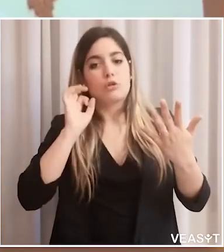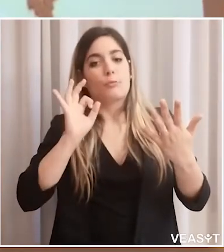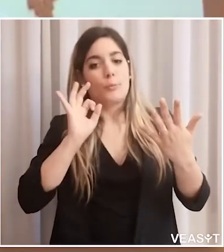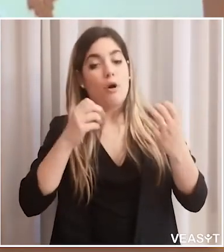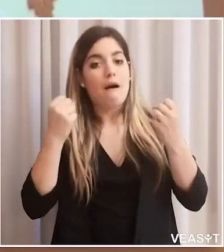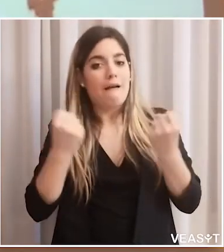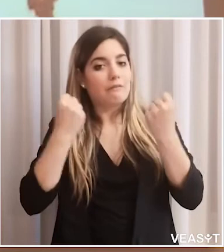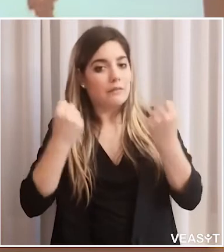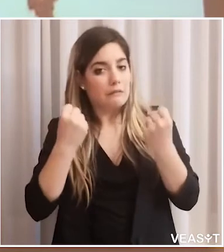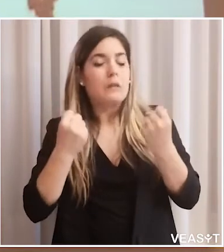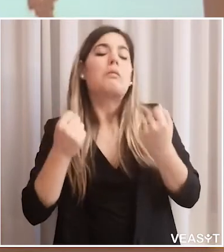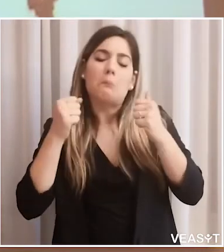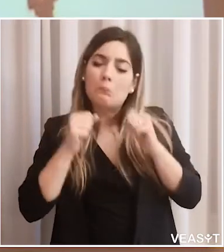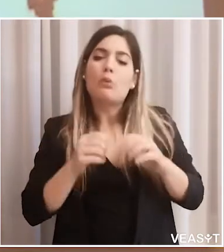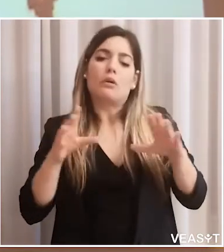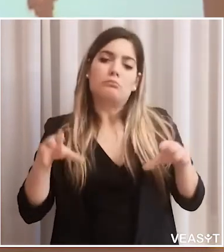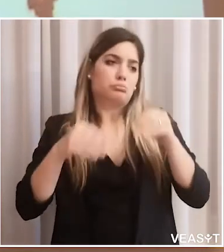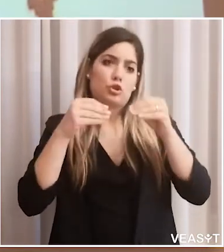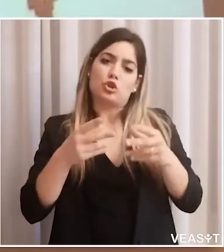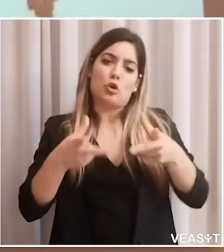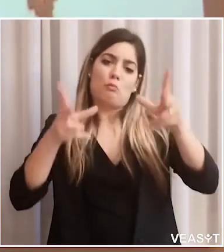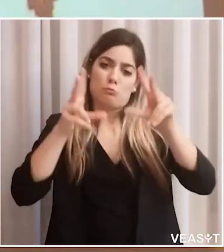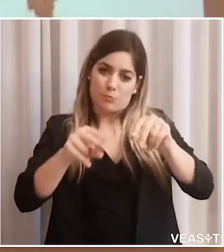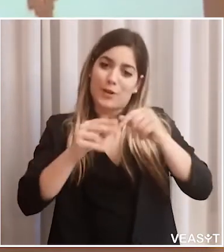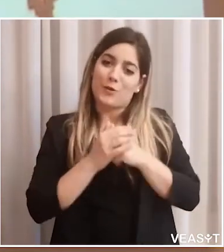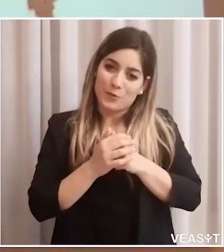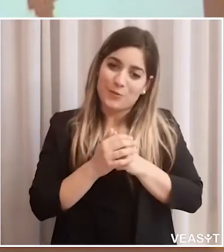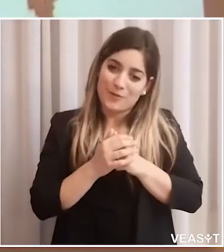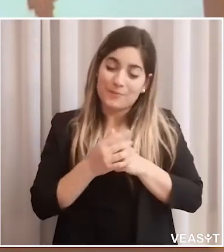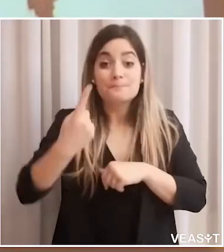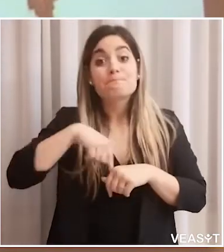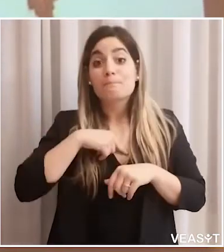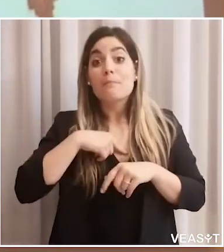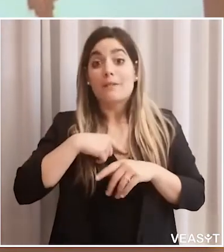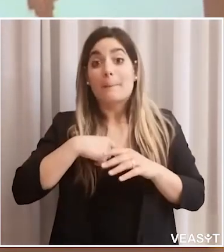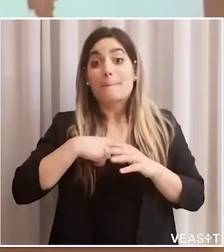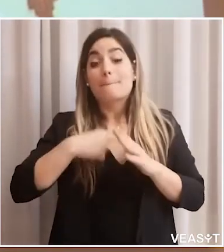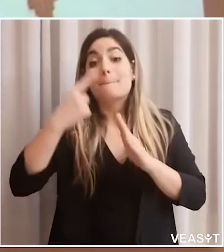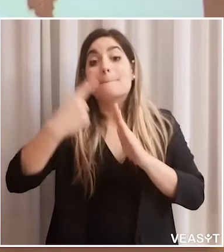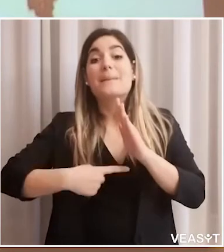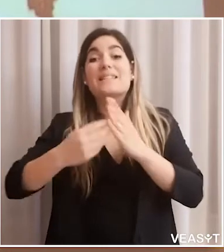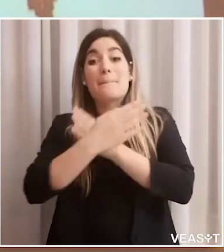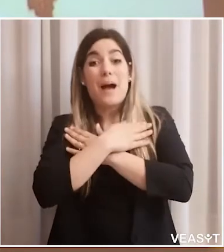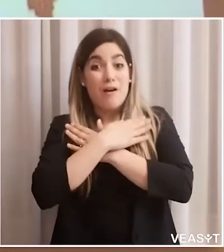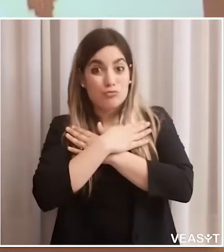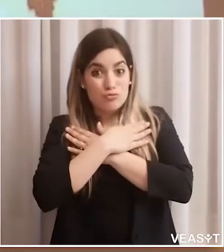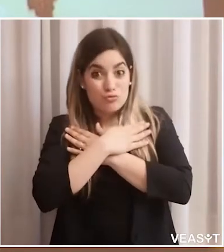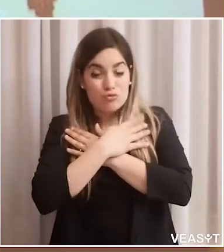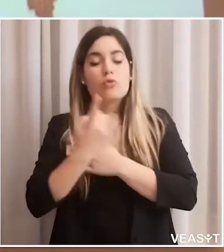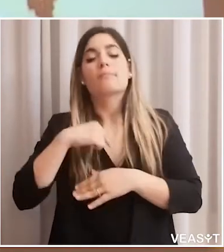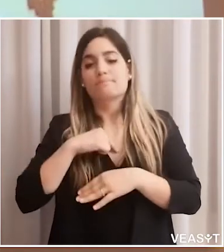Fino ad arrivare ad aprile, quando abbiamo capito compreso che il Consiglio di Unità non è potuto